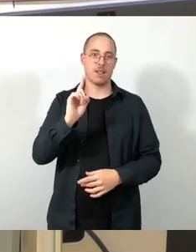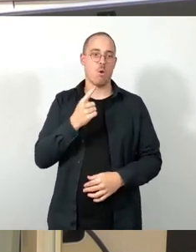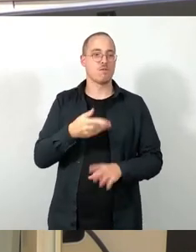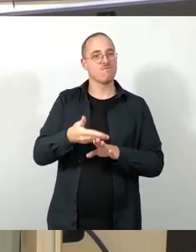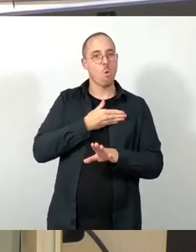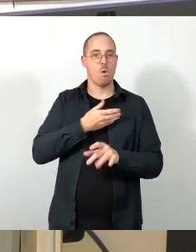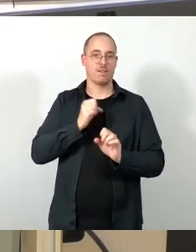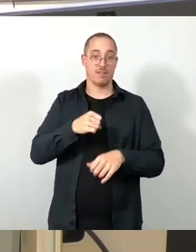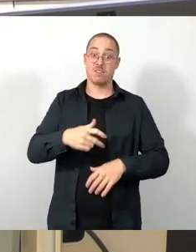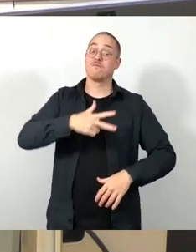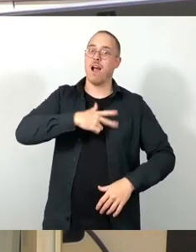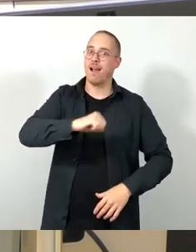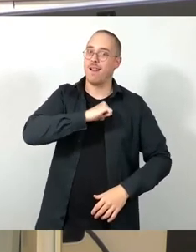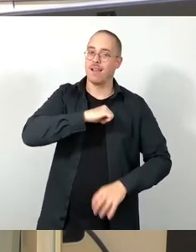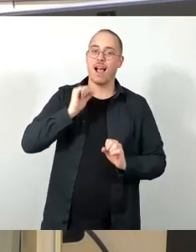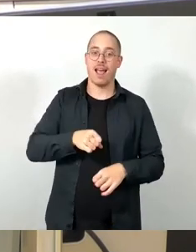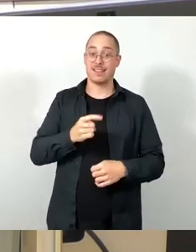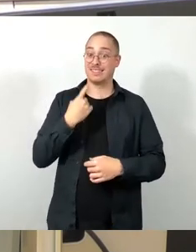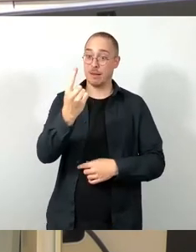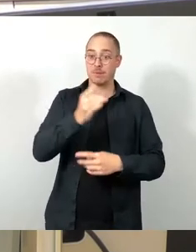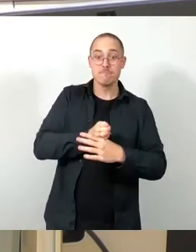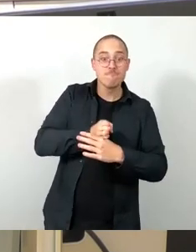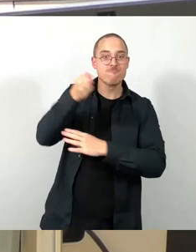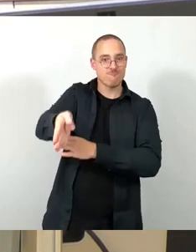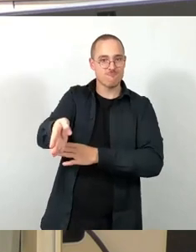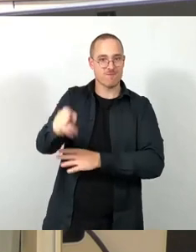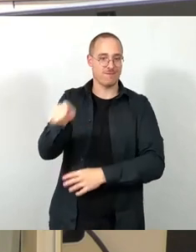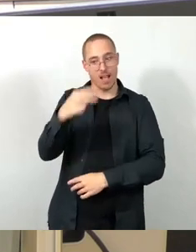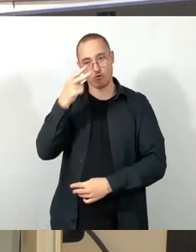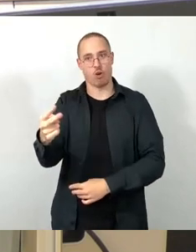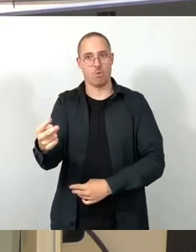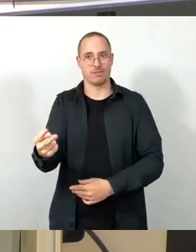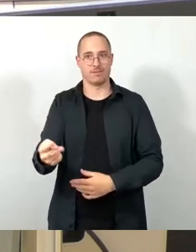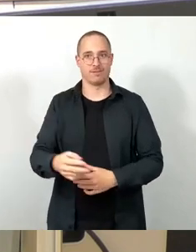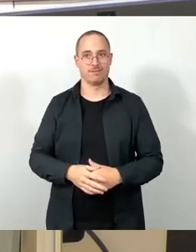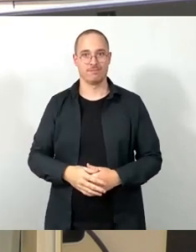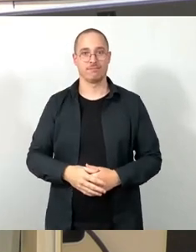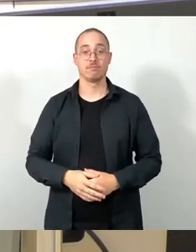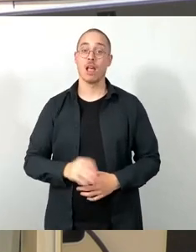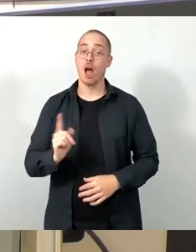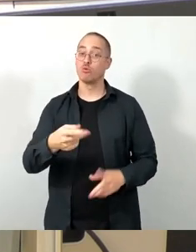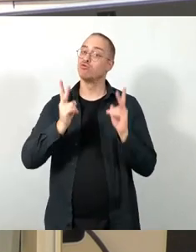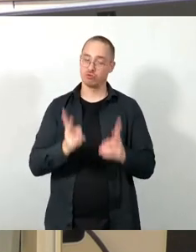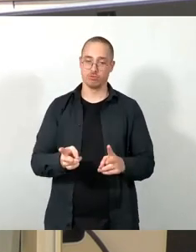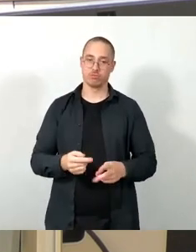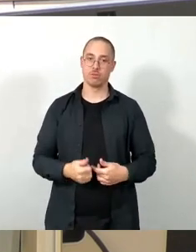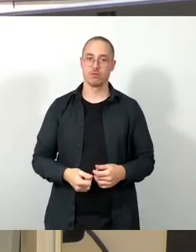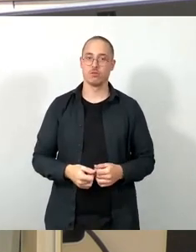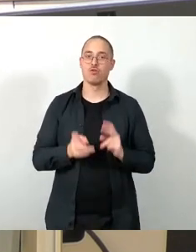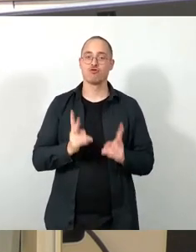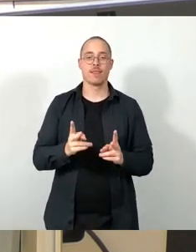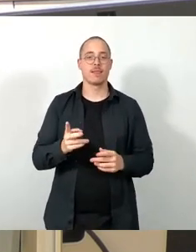Nachbarschaftszentrum vorher mal anzuschauen. Sie haben auch recht, der Stadtbezirksbeirat hat die